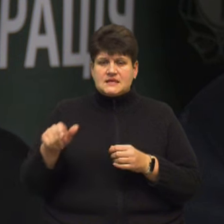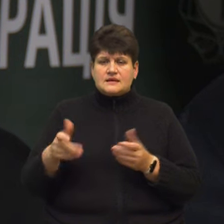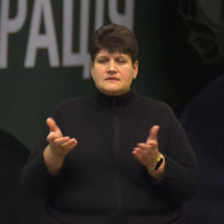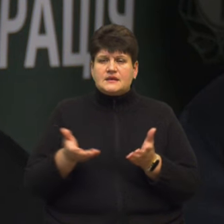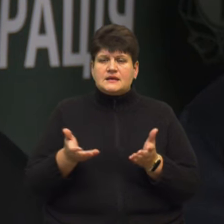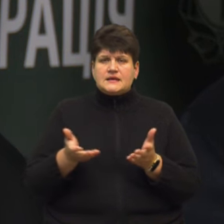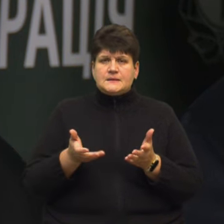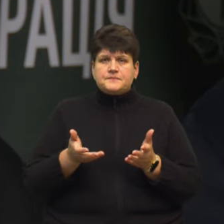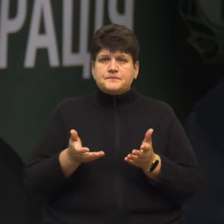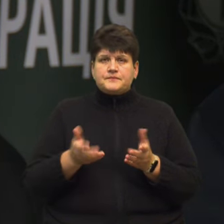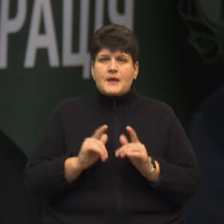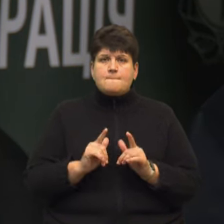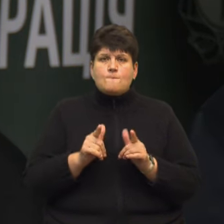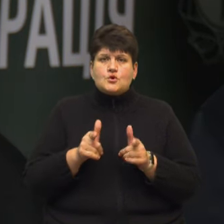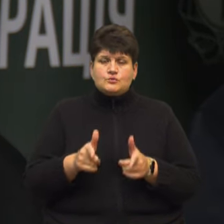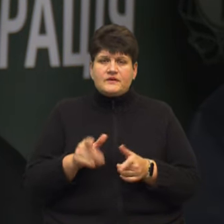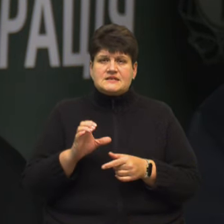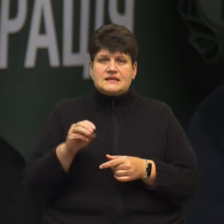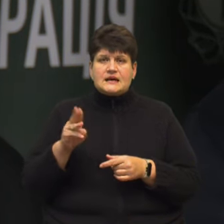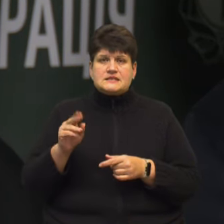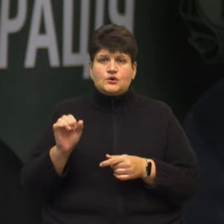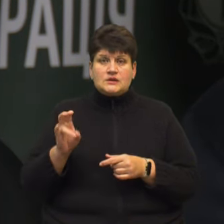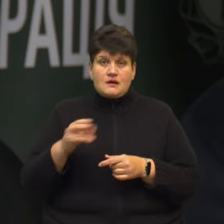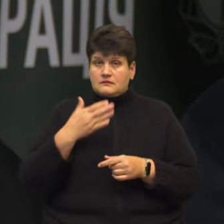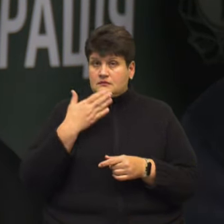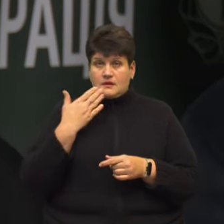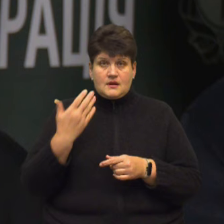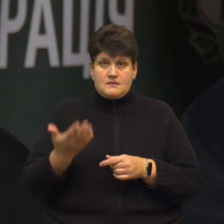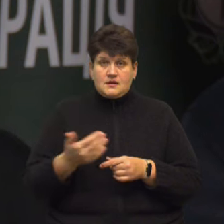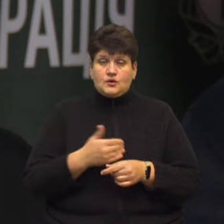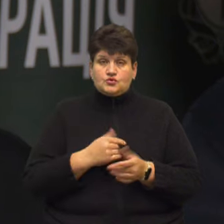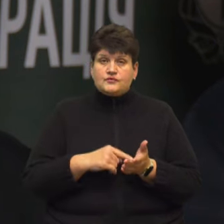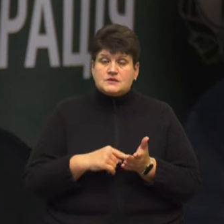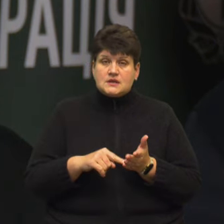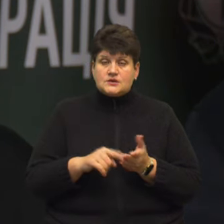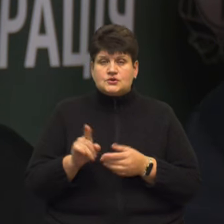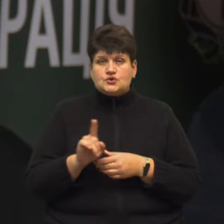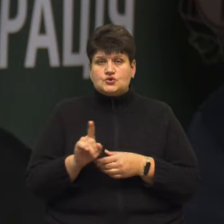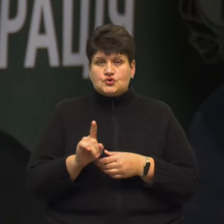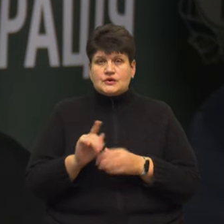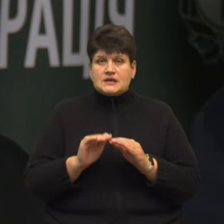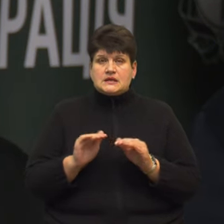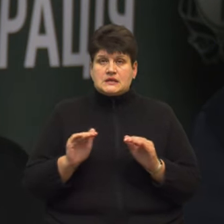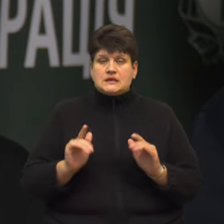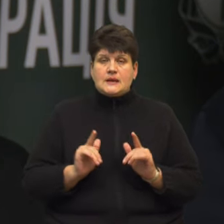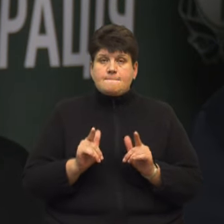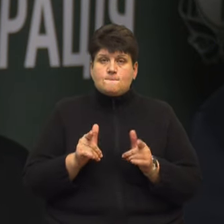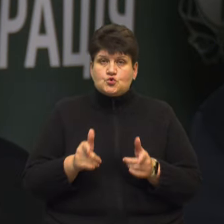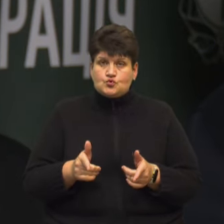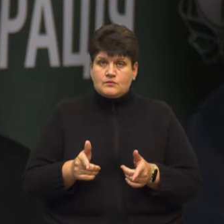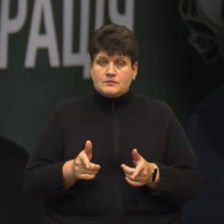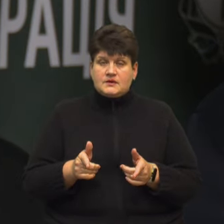поступають в стаціонари, немає. Але хочу відзначити, що діти поступають і